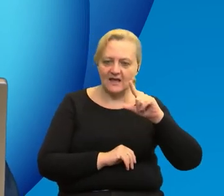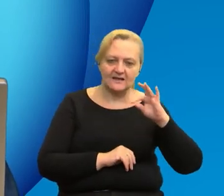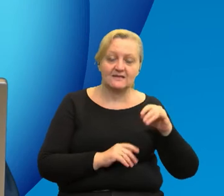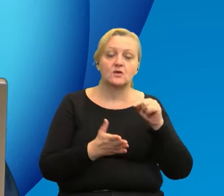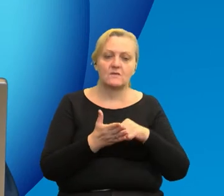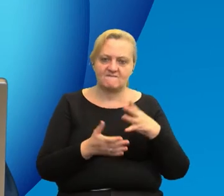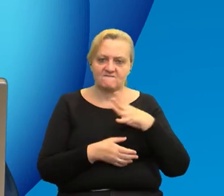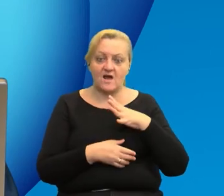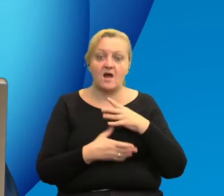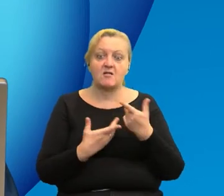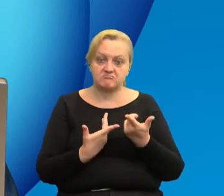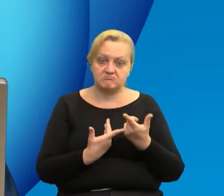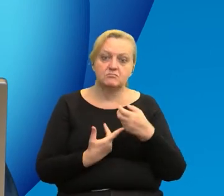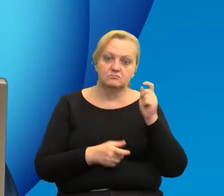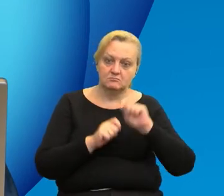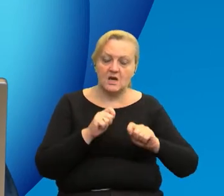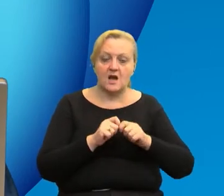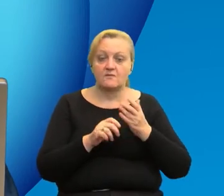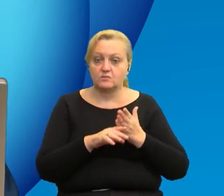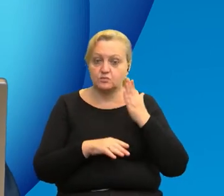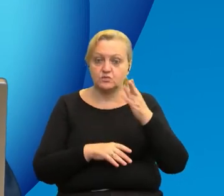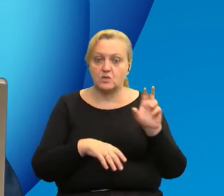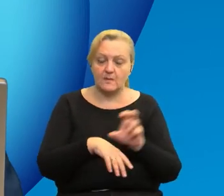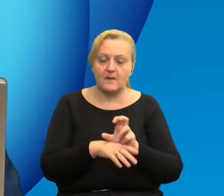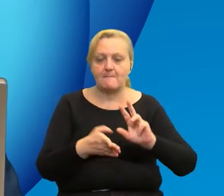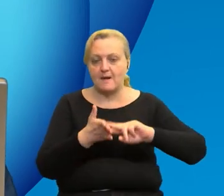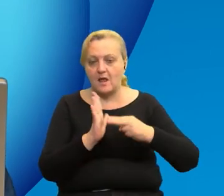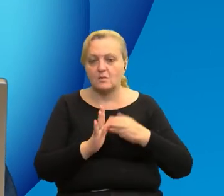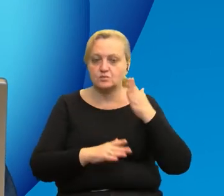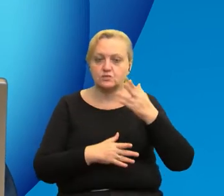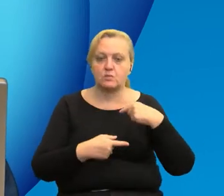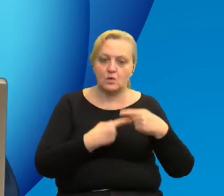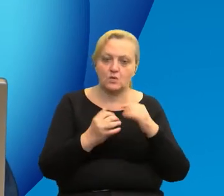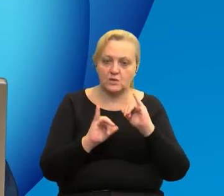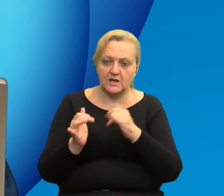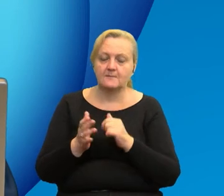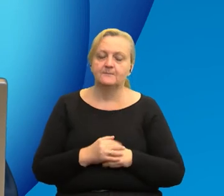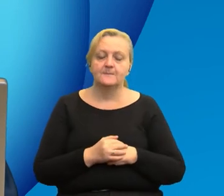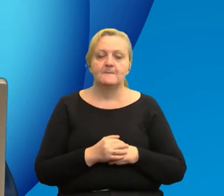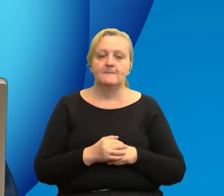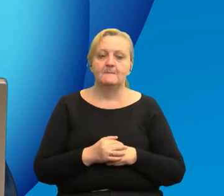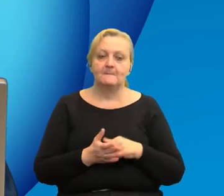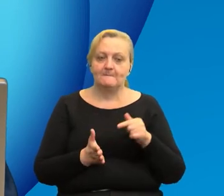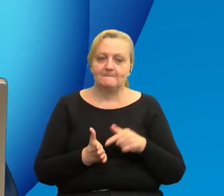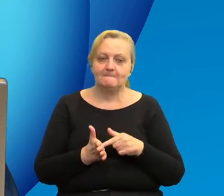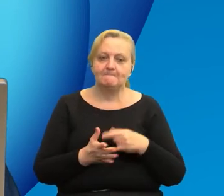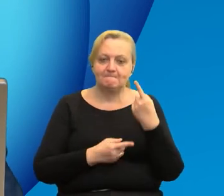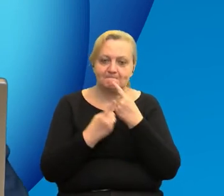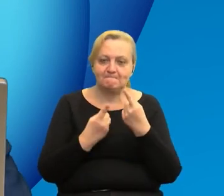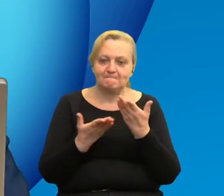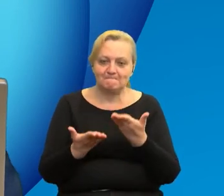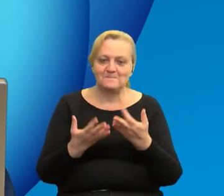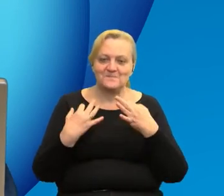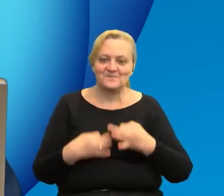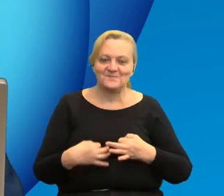Warto śledzić rozwój dalszych technologii, aby faktycznie planować przyszłościowe produkty. Także myślę, że to